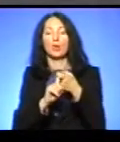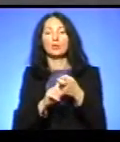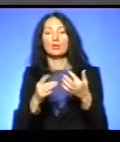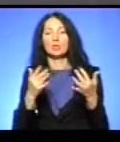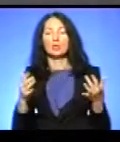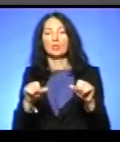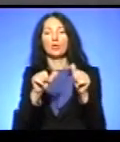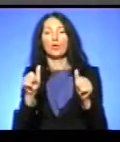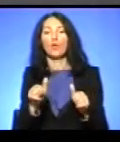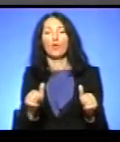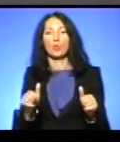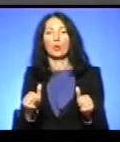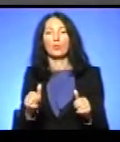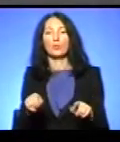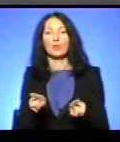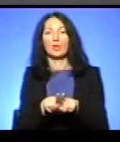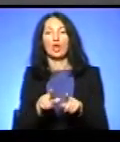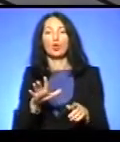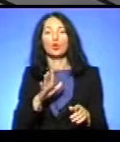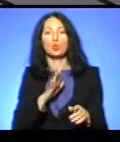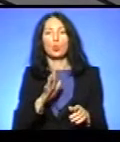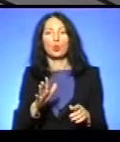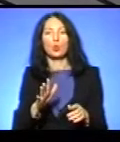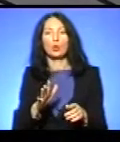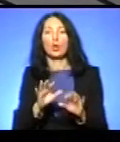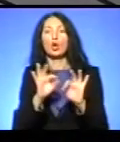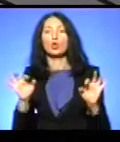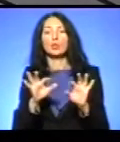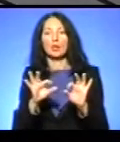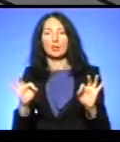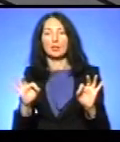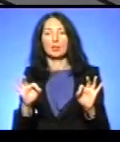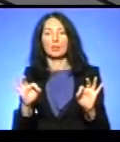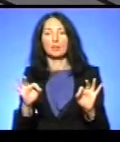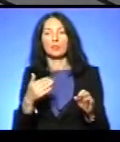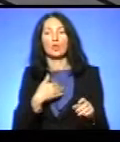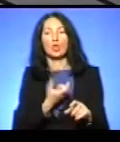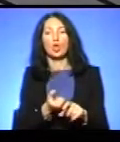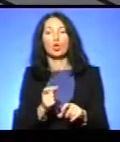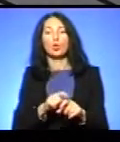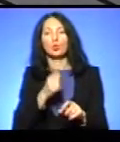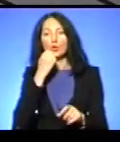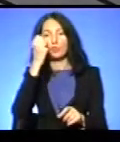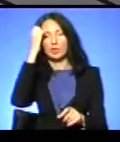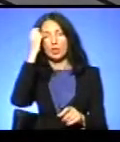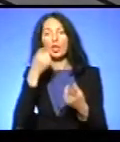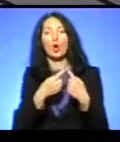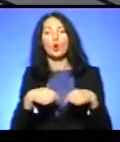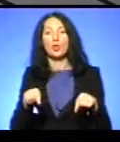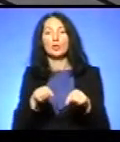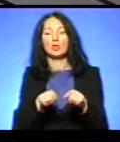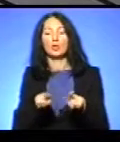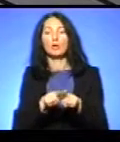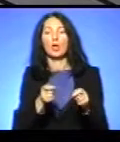роз'яснено. Я дуже вдячний організаторам і